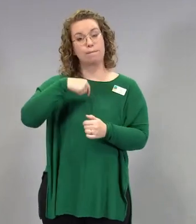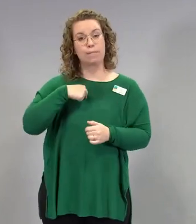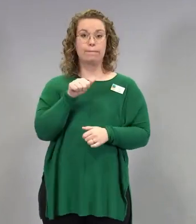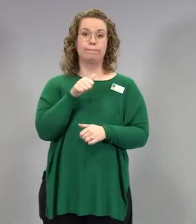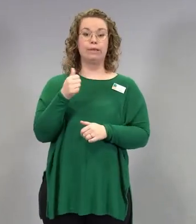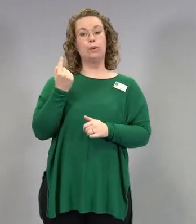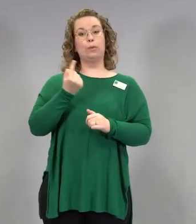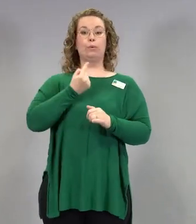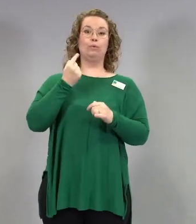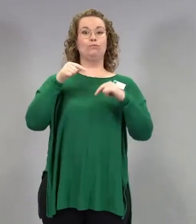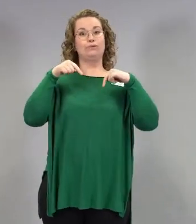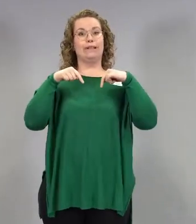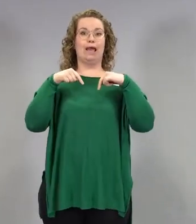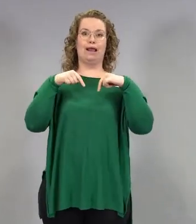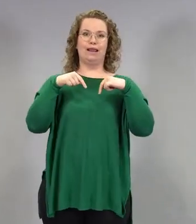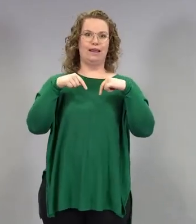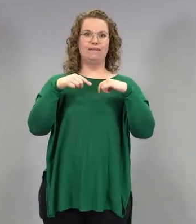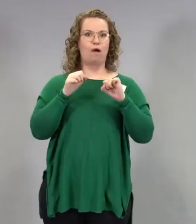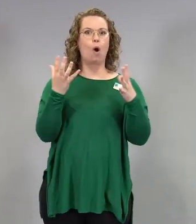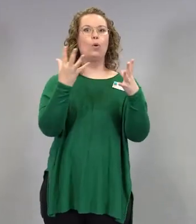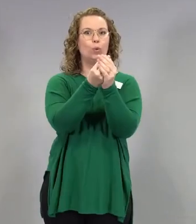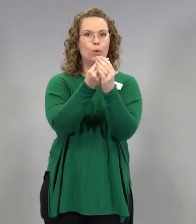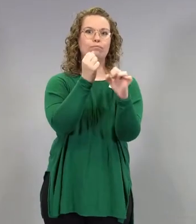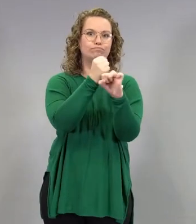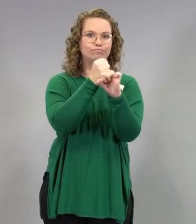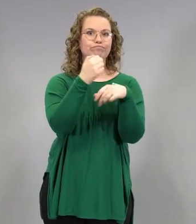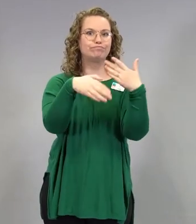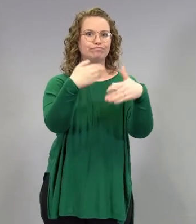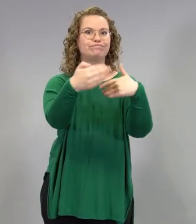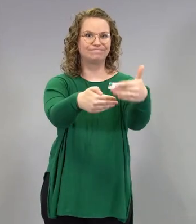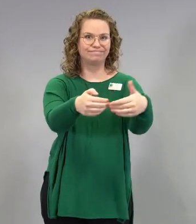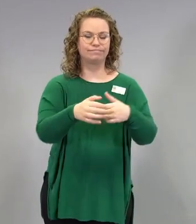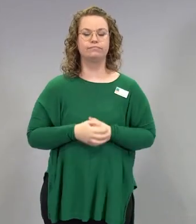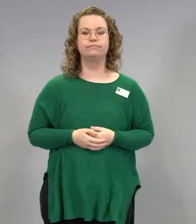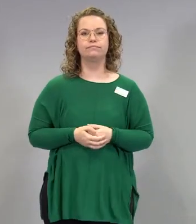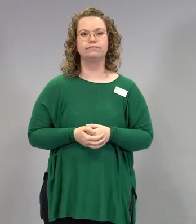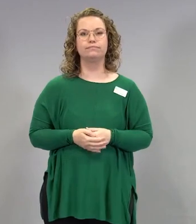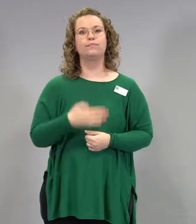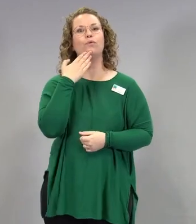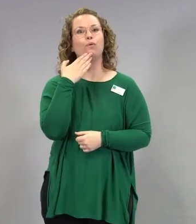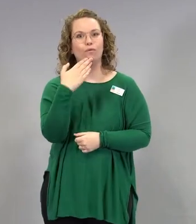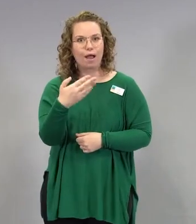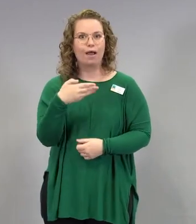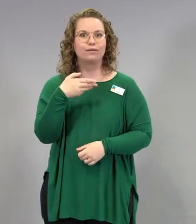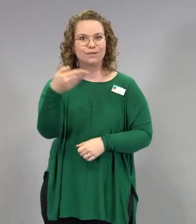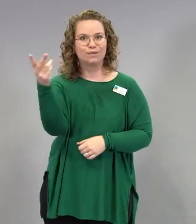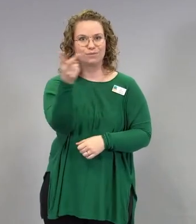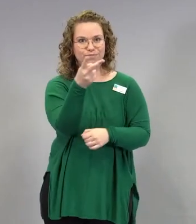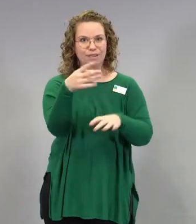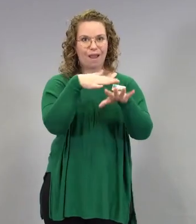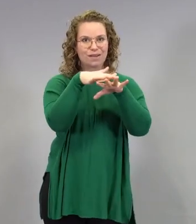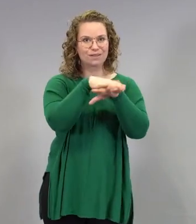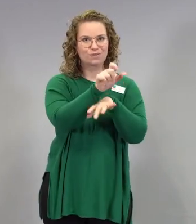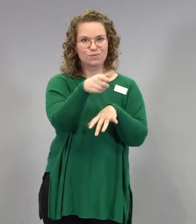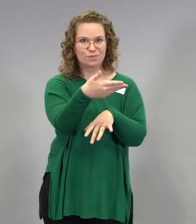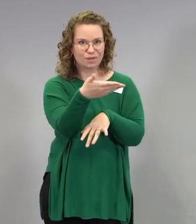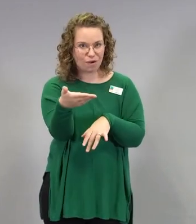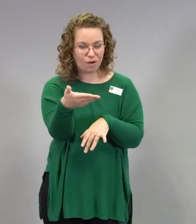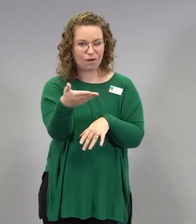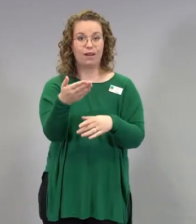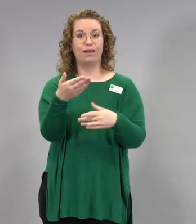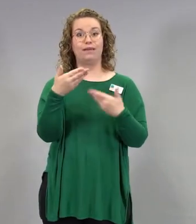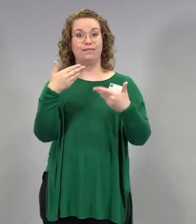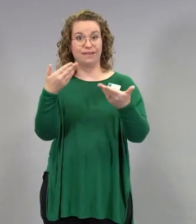työstetään tätä ASKaa. Hyvä. Kiitoksia teille molemmille asiantuntijoille ja kiitoksia myös kaikille